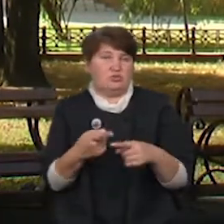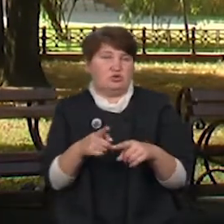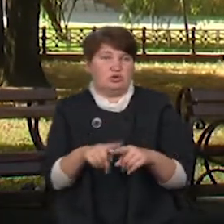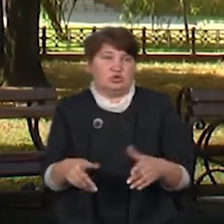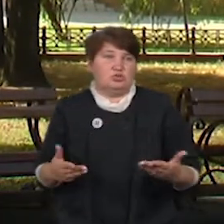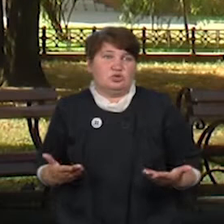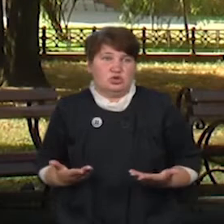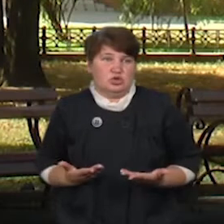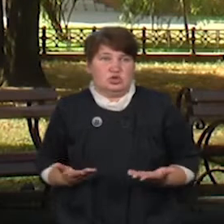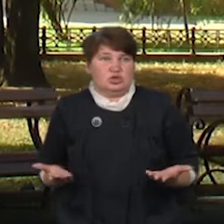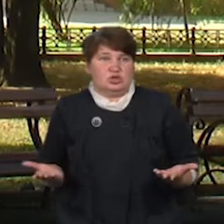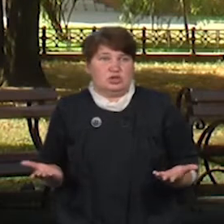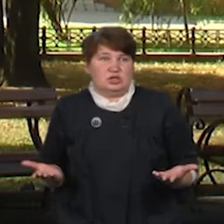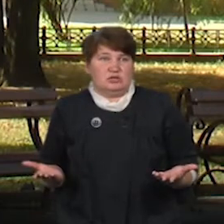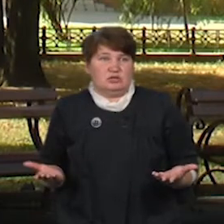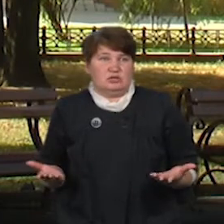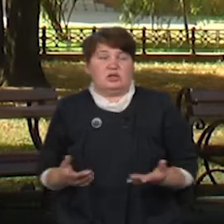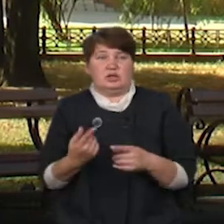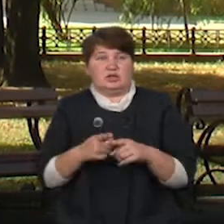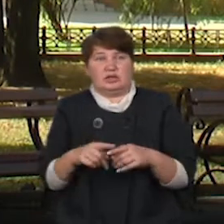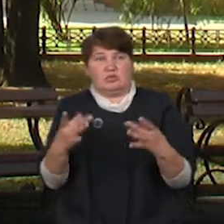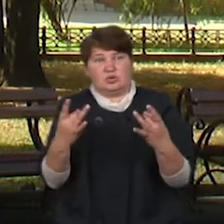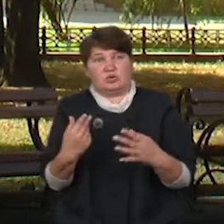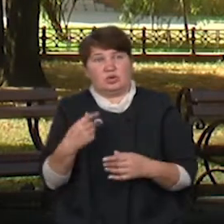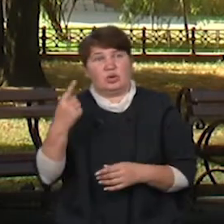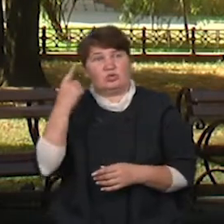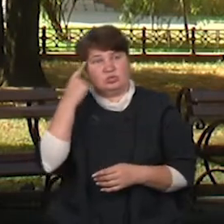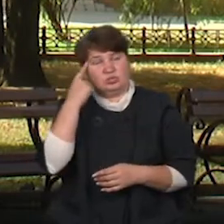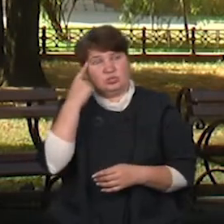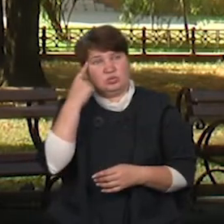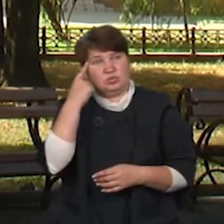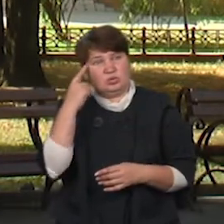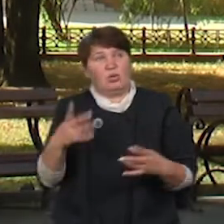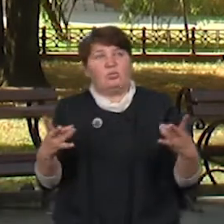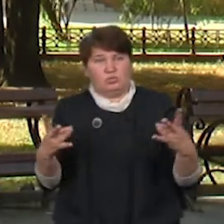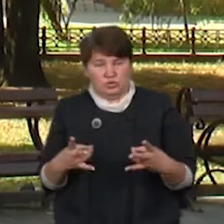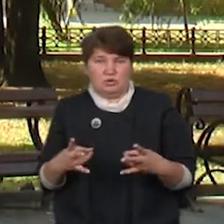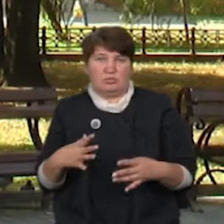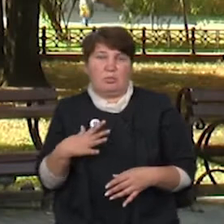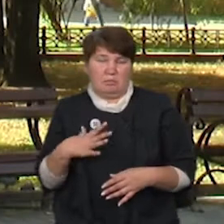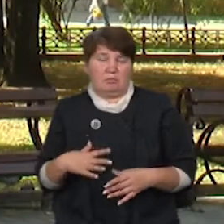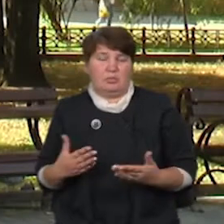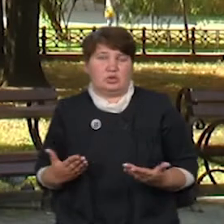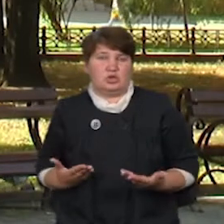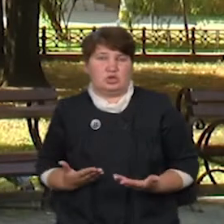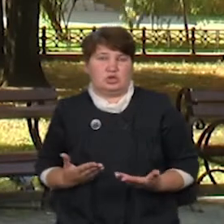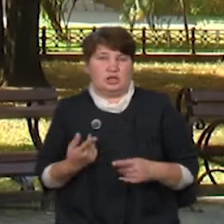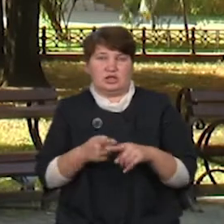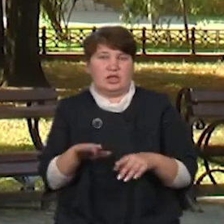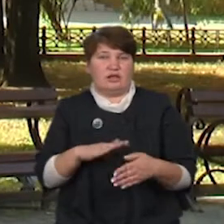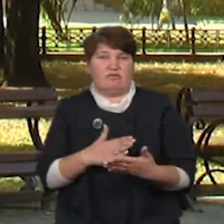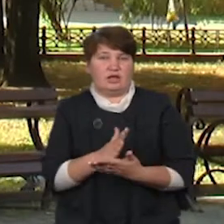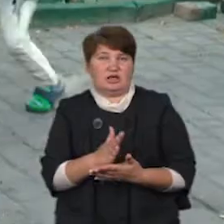це просто, я думаю, що потрібно пережити. Але це не вихід сидіти